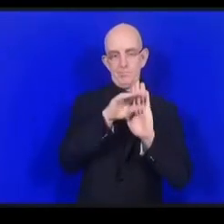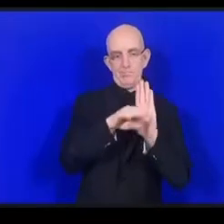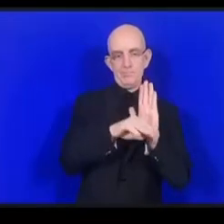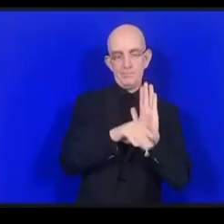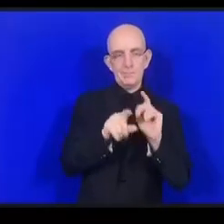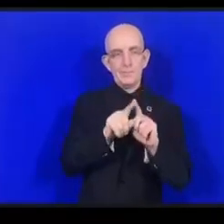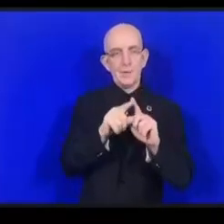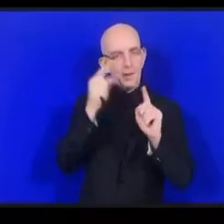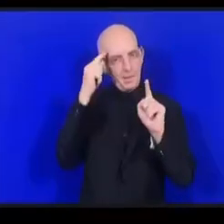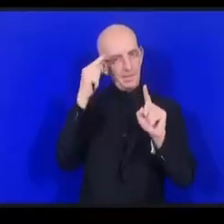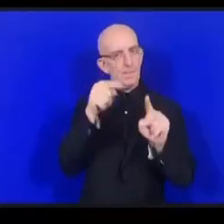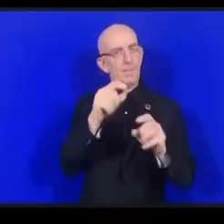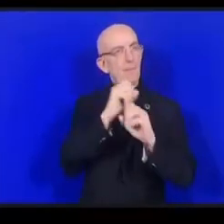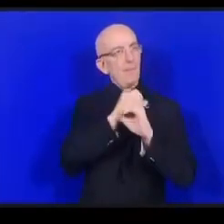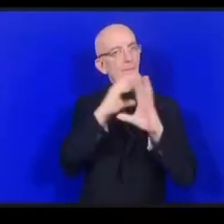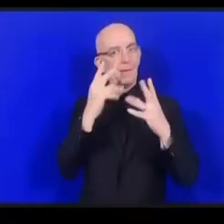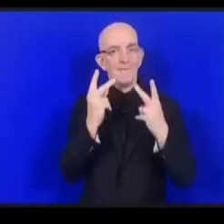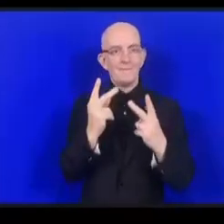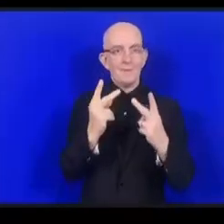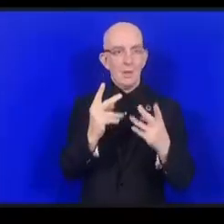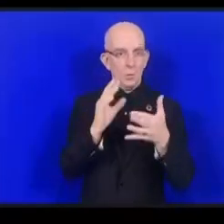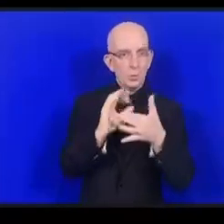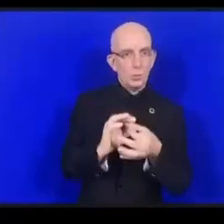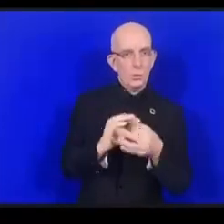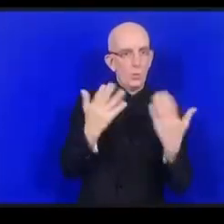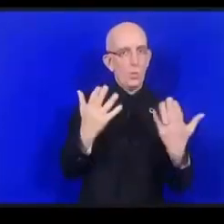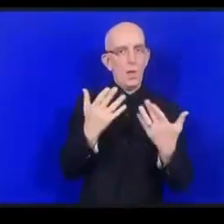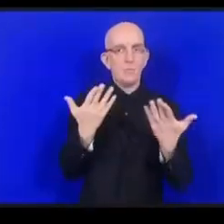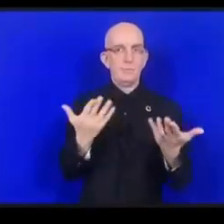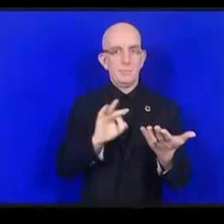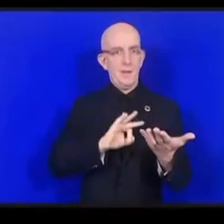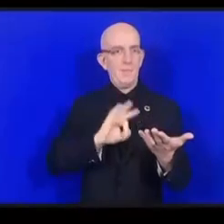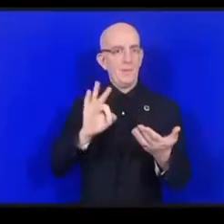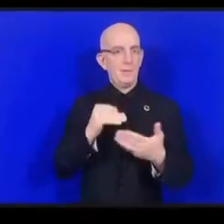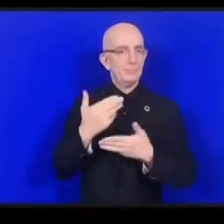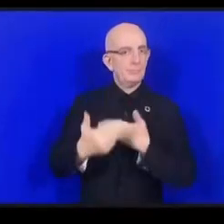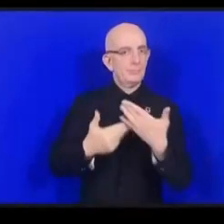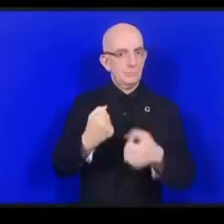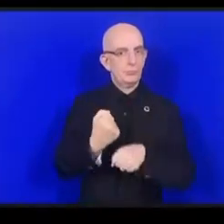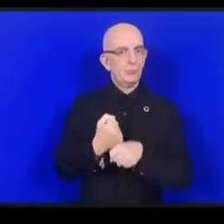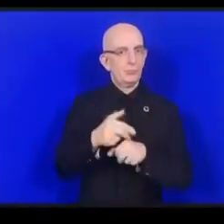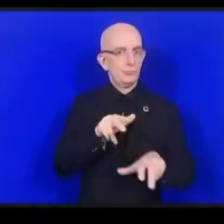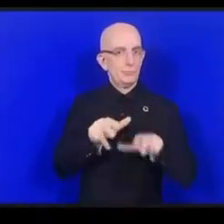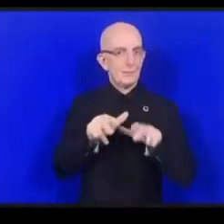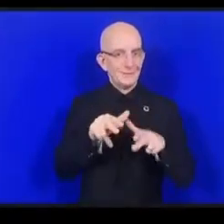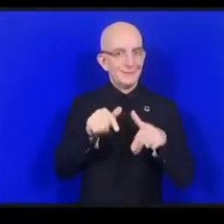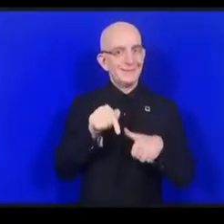الفضلة للأشياء التي تدخل في إطار إنترنت الأشياء